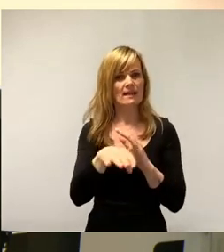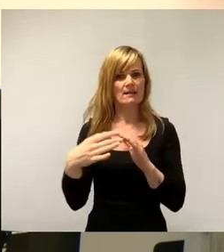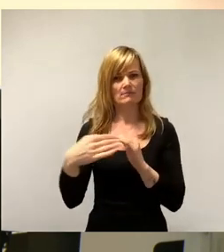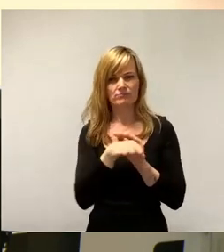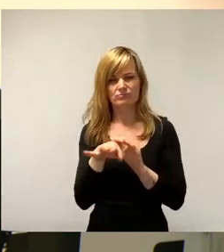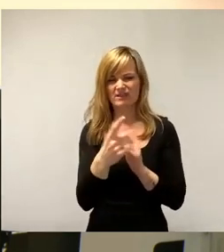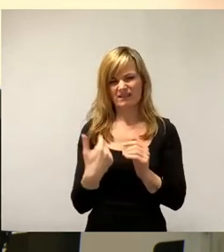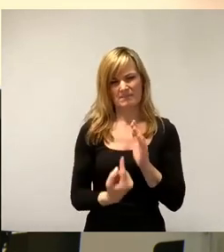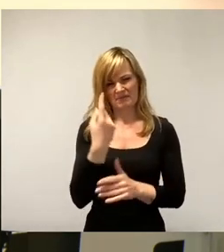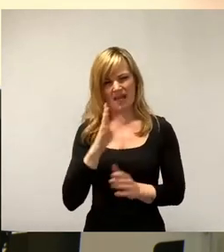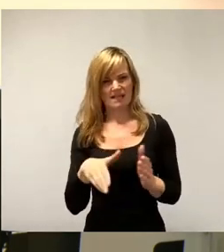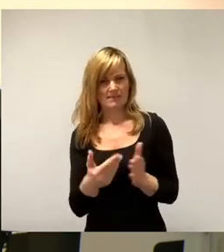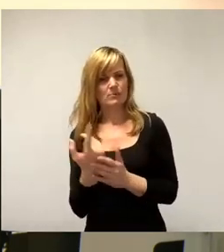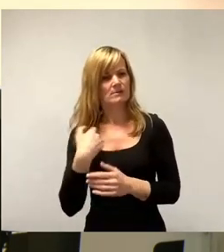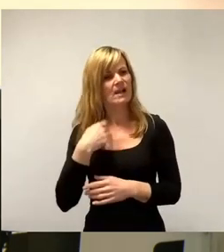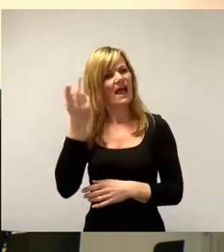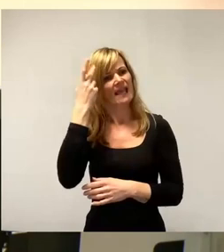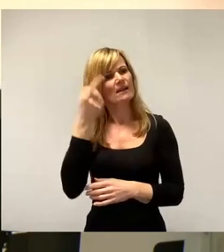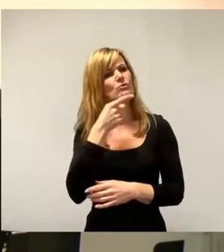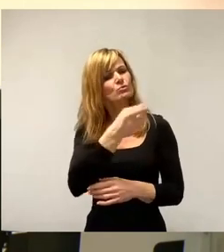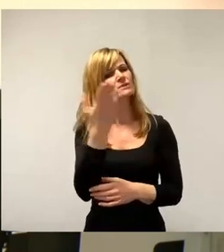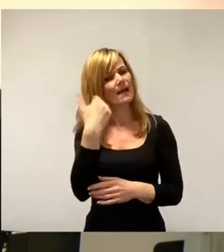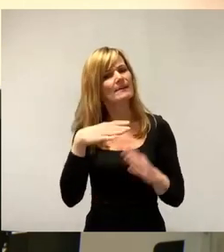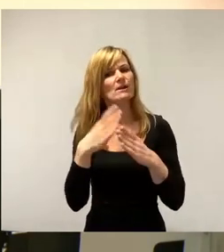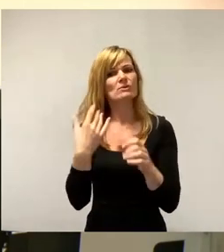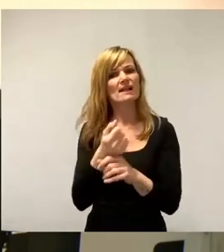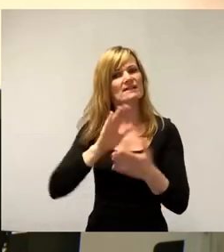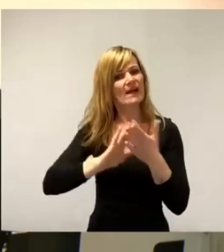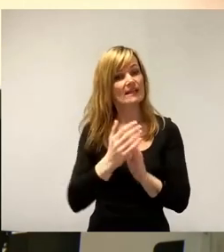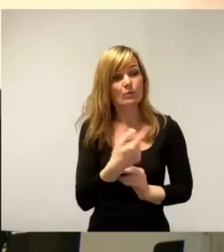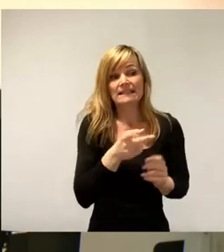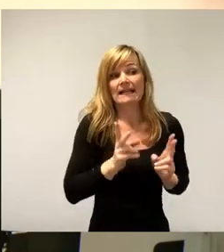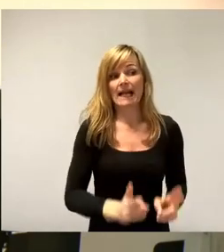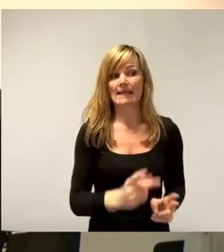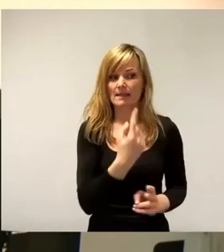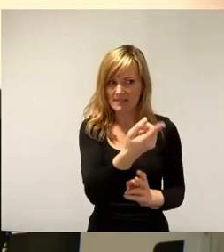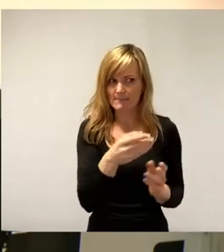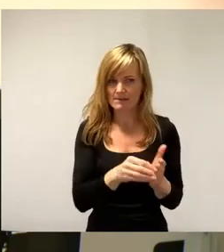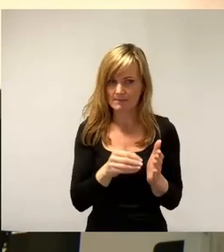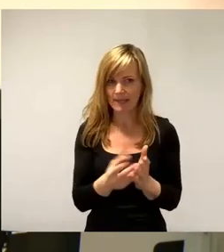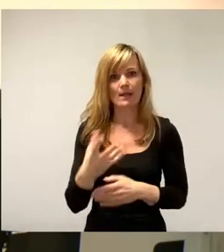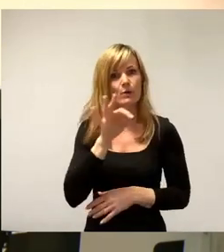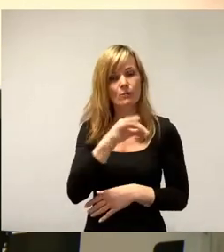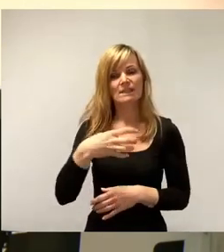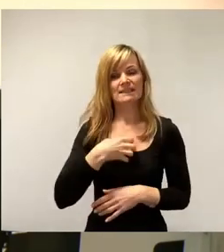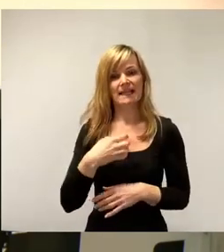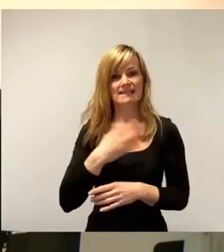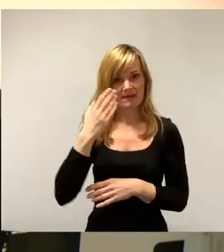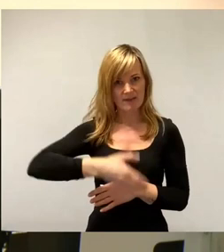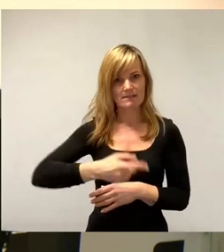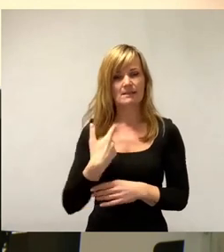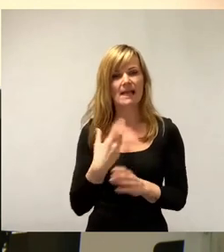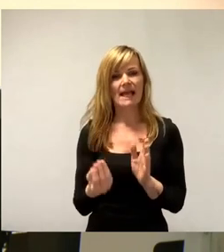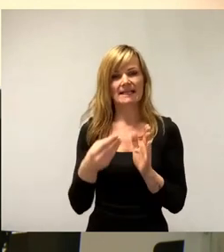Sie in Haushaltsverhandlungen sicherlich zu Recht, aber mit durchgesetzt haben, dass für den Dresdner Westen zum Beispiel da eine Ergänzung des